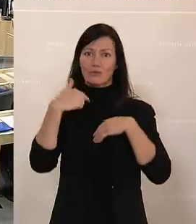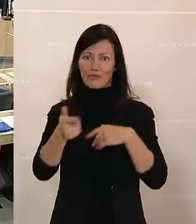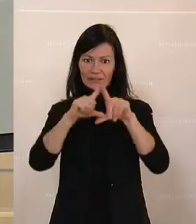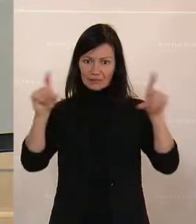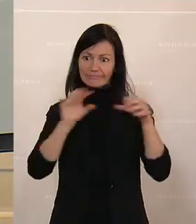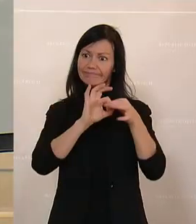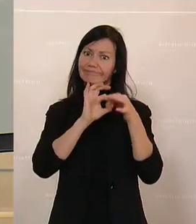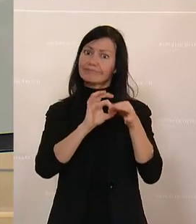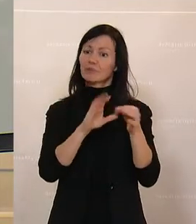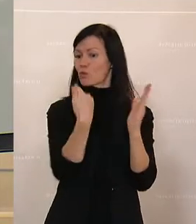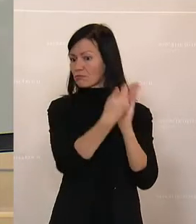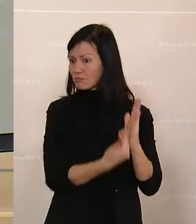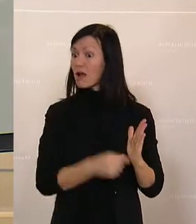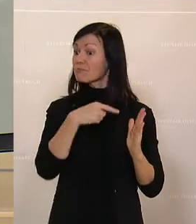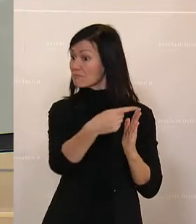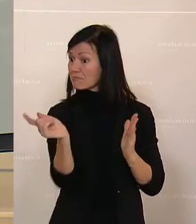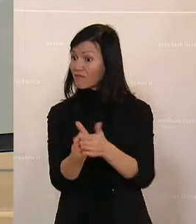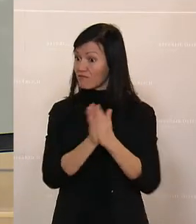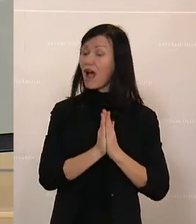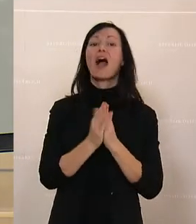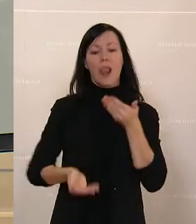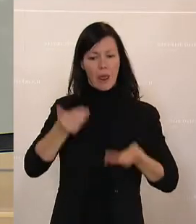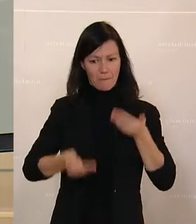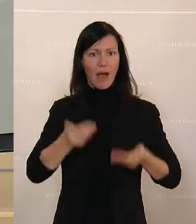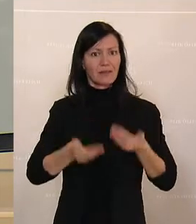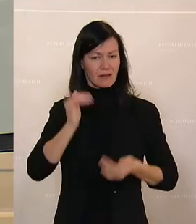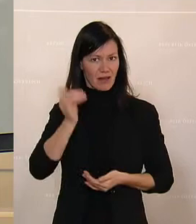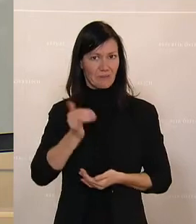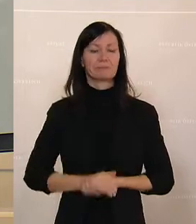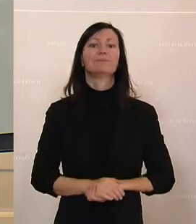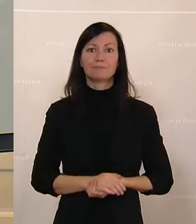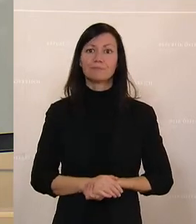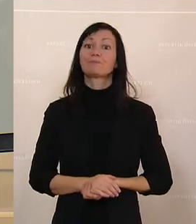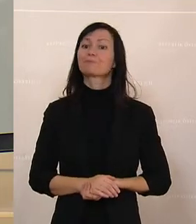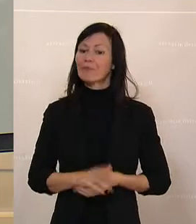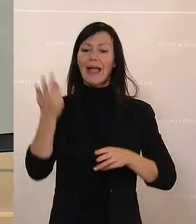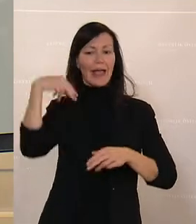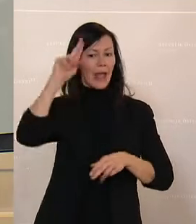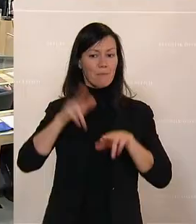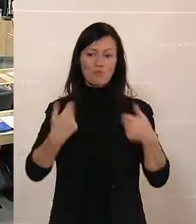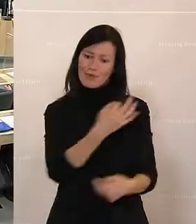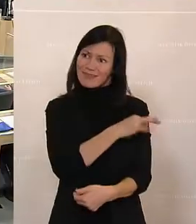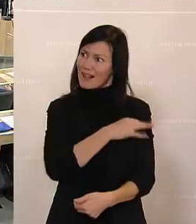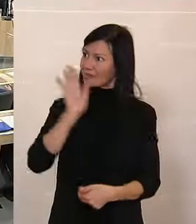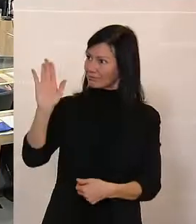vorliegenden ausreichend unterstützten Verlangen eine Debatte stattfinden. Herr Bundeskanzler, das Wort steht bei Ihnen. Bitte sehr.